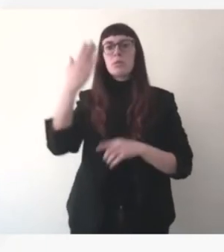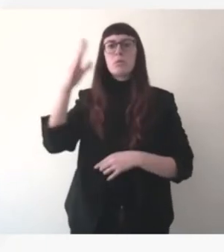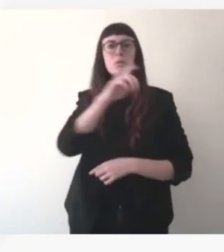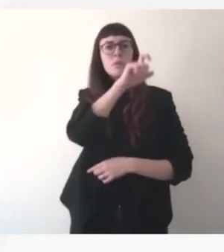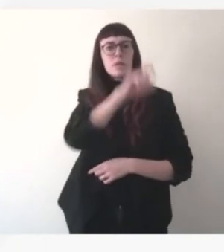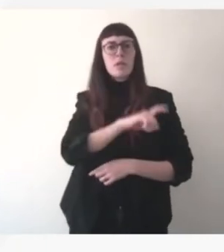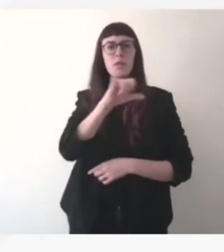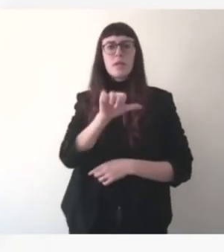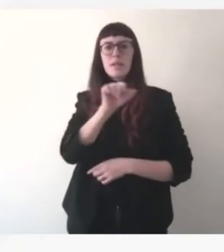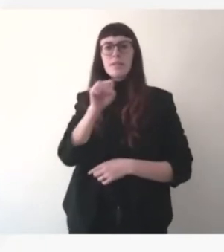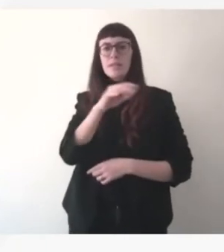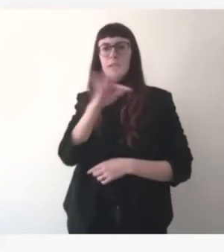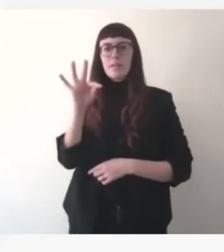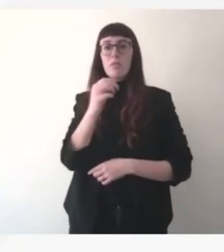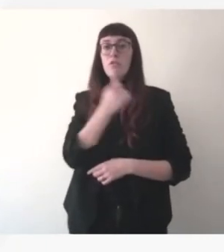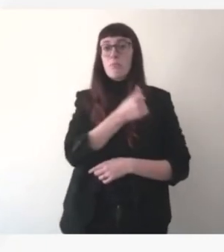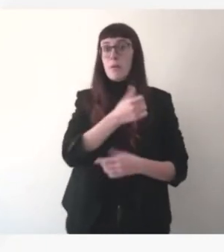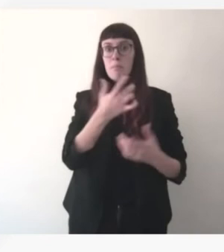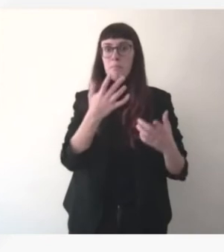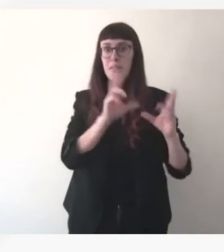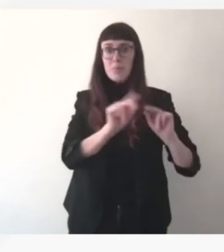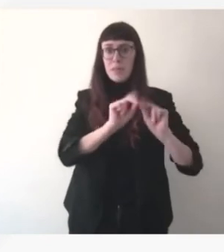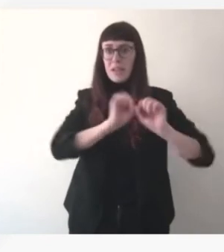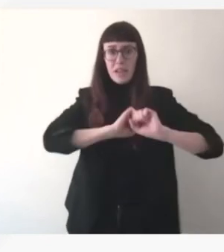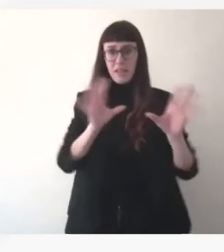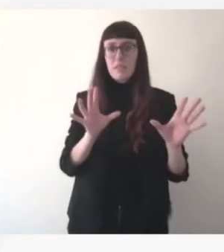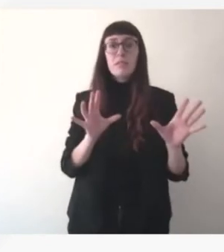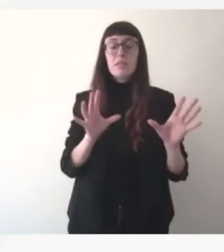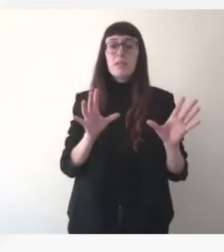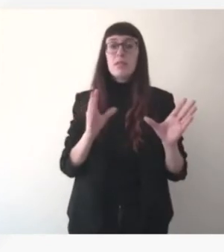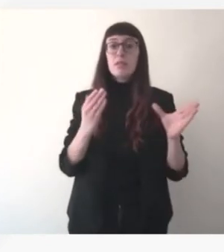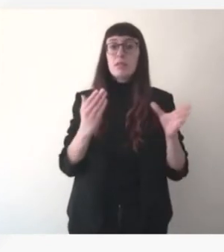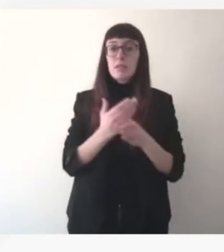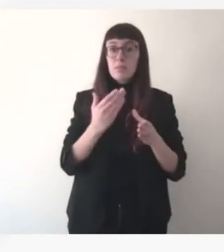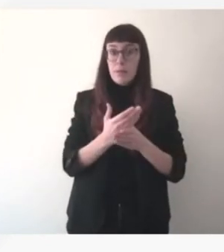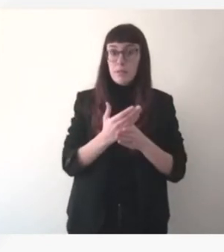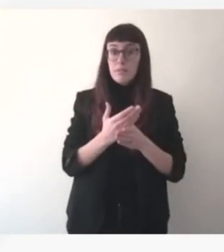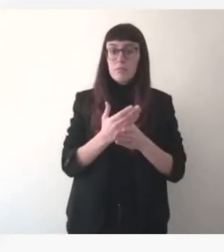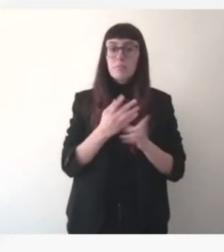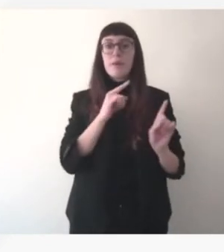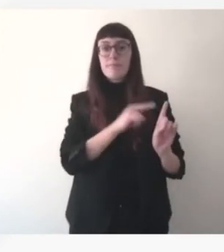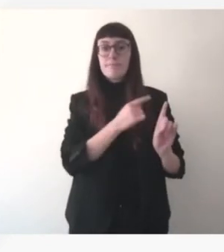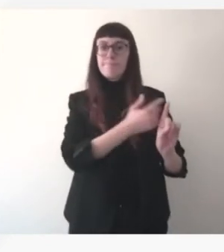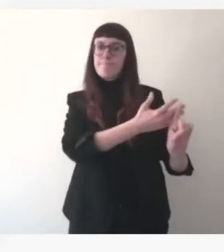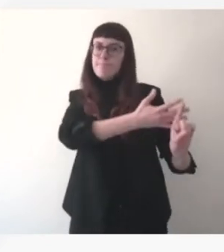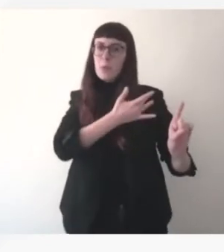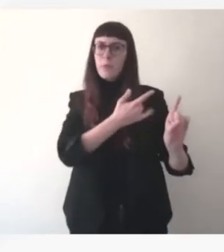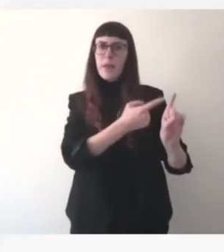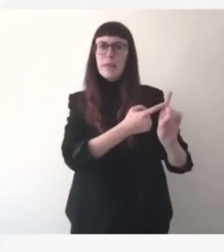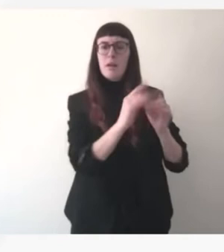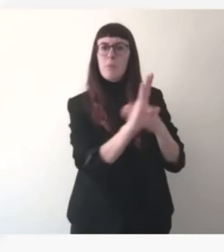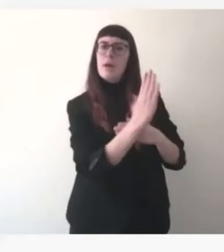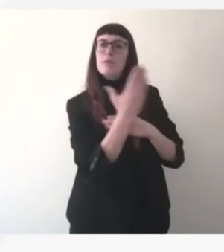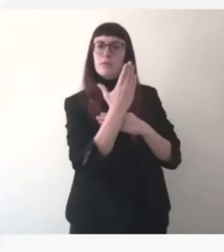a signalé que de son côté, en tout cas, c'est ce qu'il disait, s'agissait récemment le monde d'une